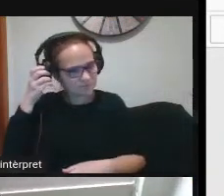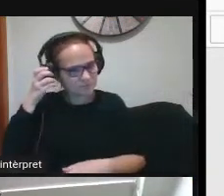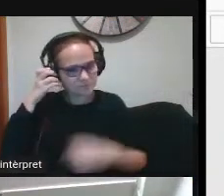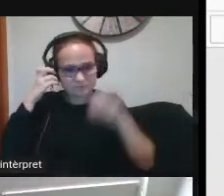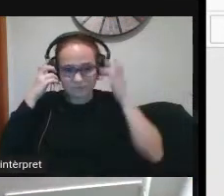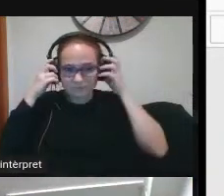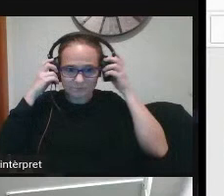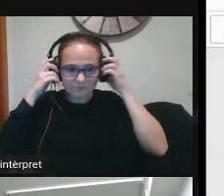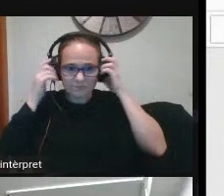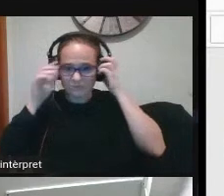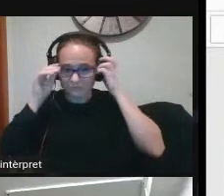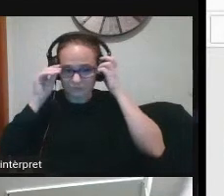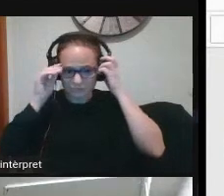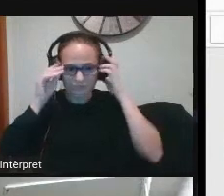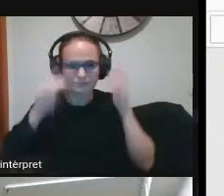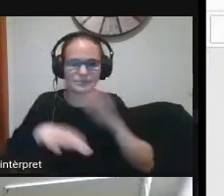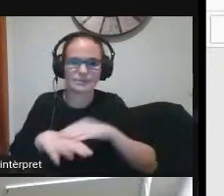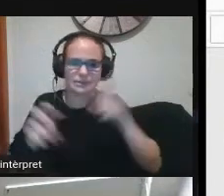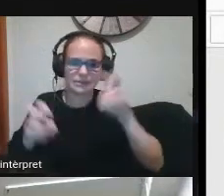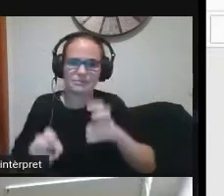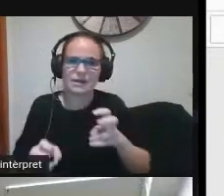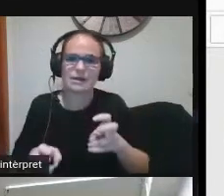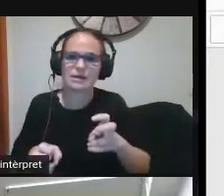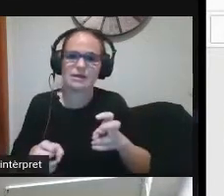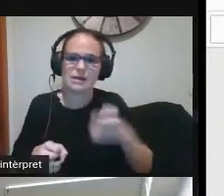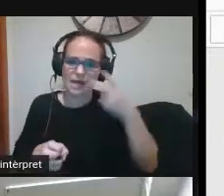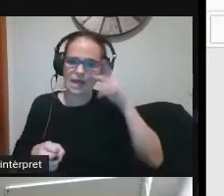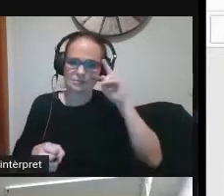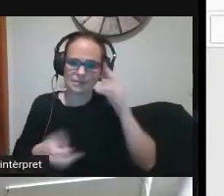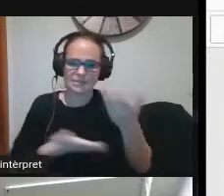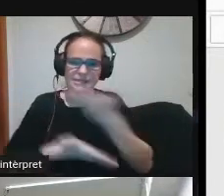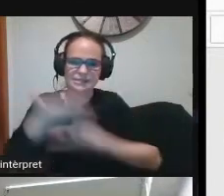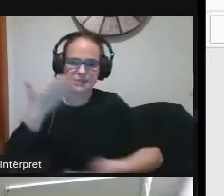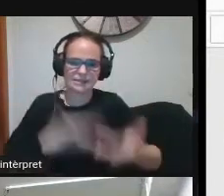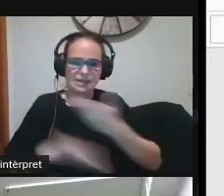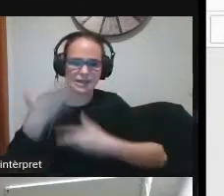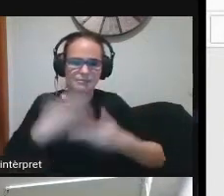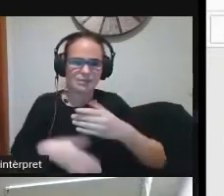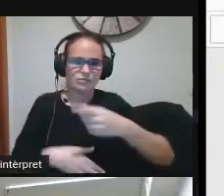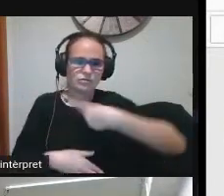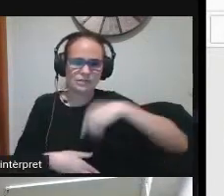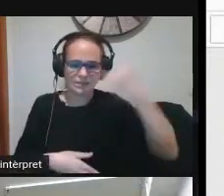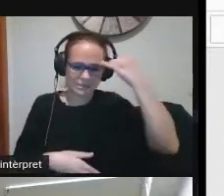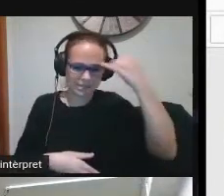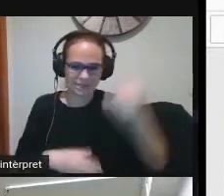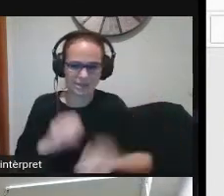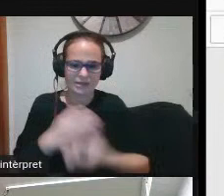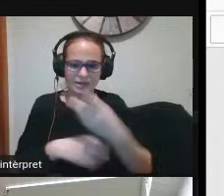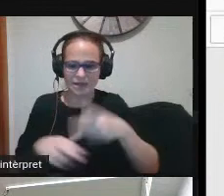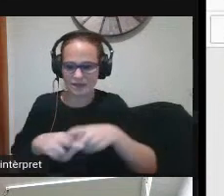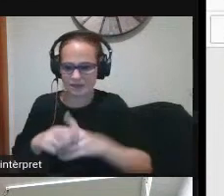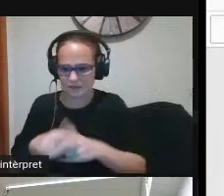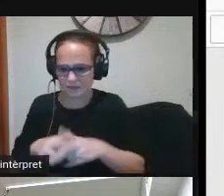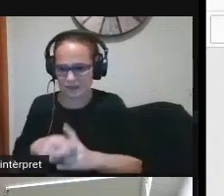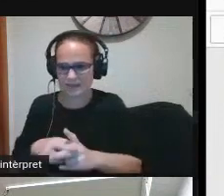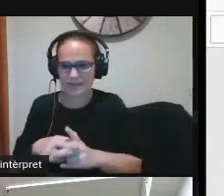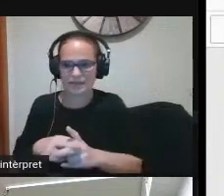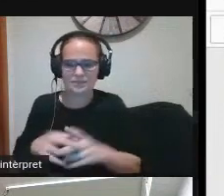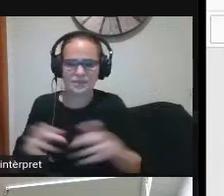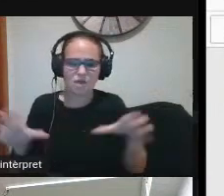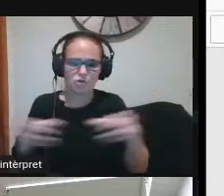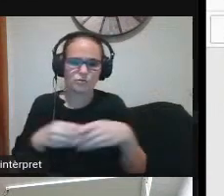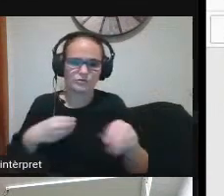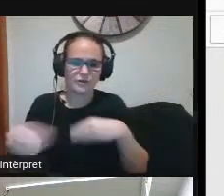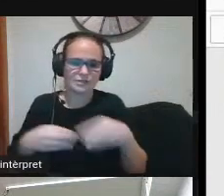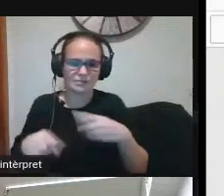pel que fa a'intercanvi d'experiències amb la idea que van tenir de crear tallers que siguessin grups flexibles